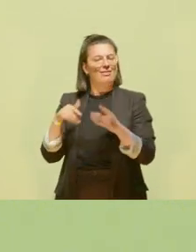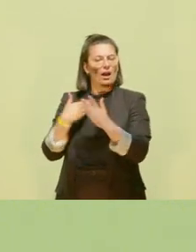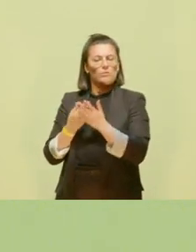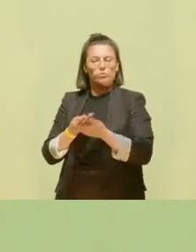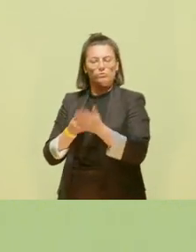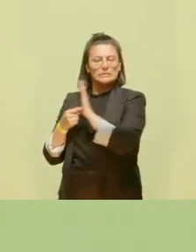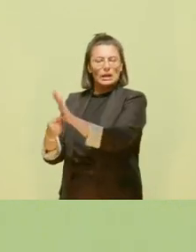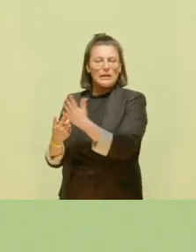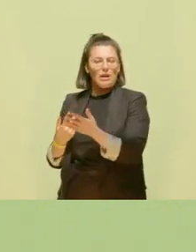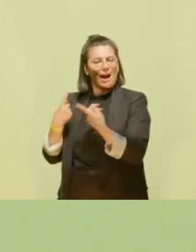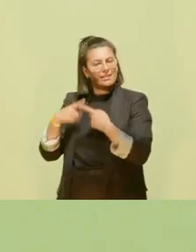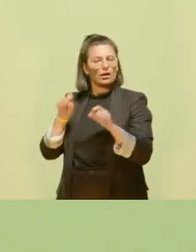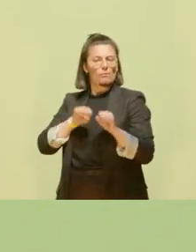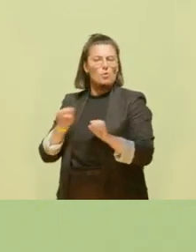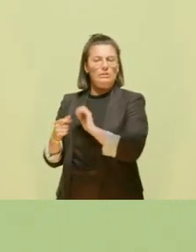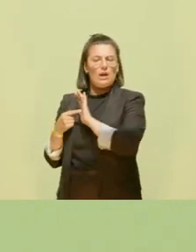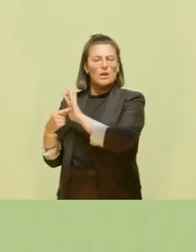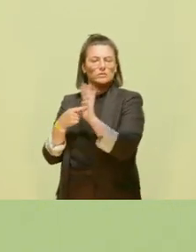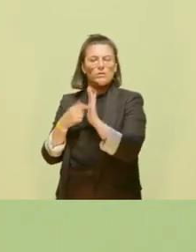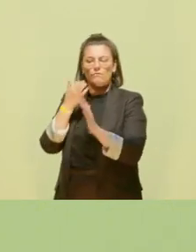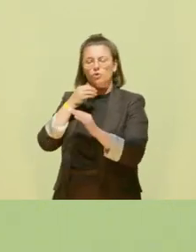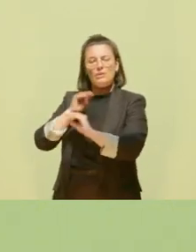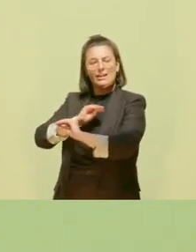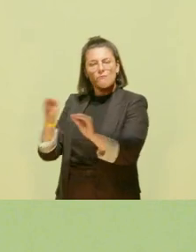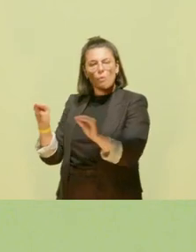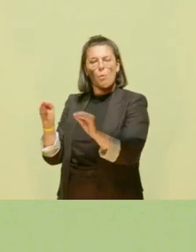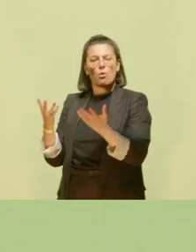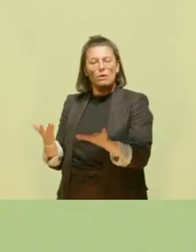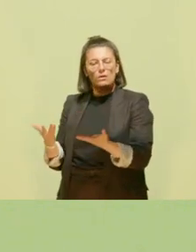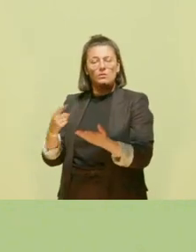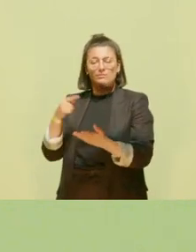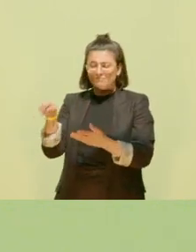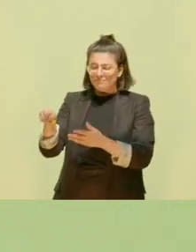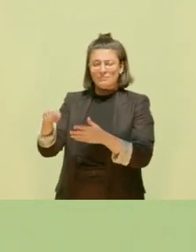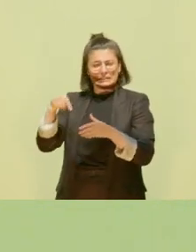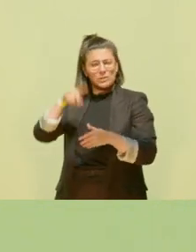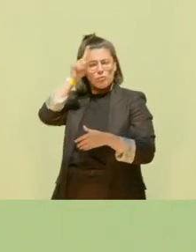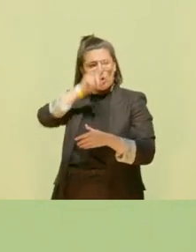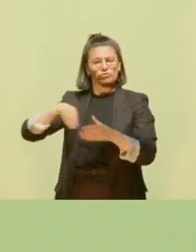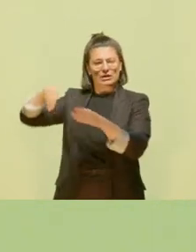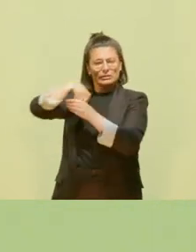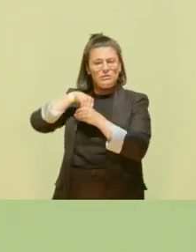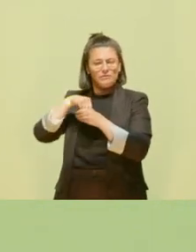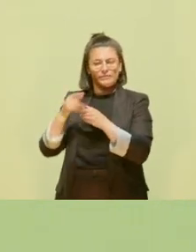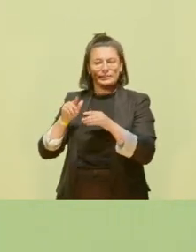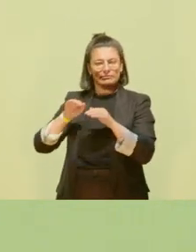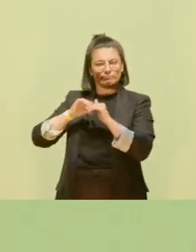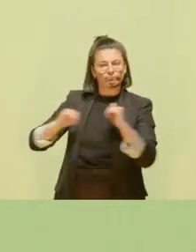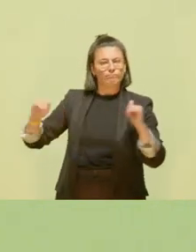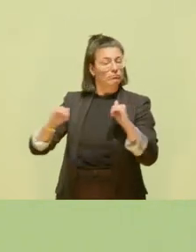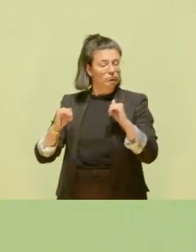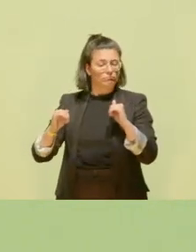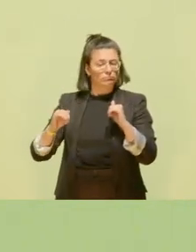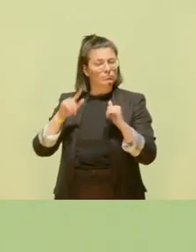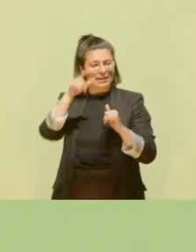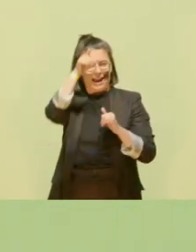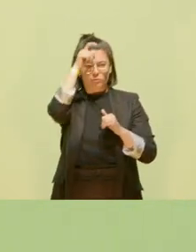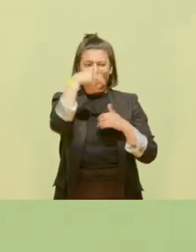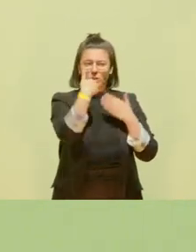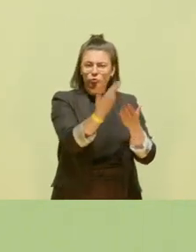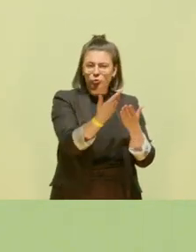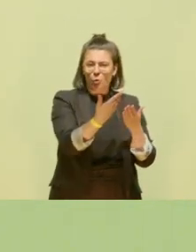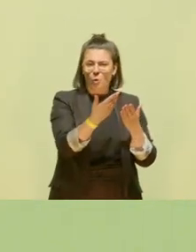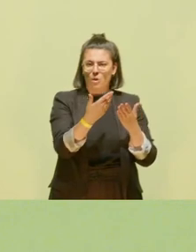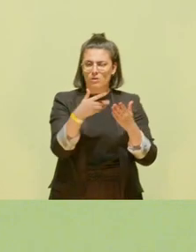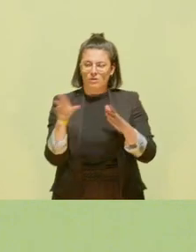Ihnen zu sagen, wir gehören hierhin. Wir dürfen nämlich Erdogan nicht überlassen, dass er